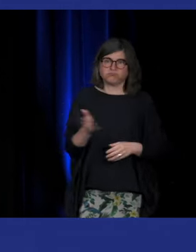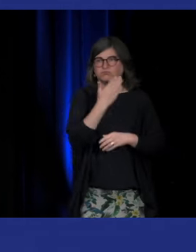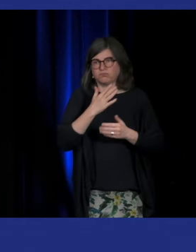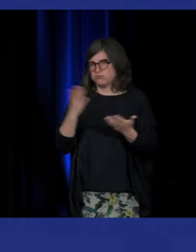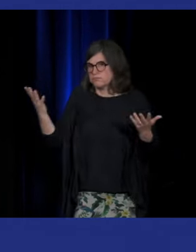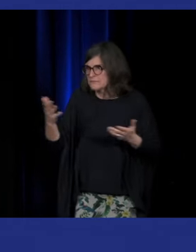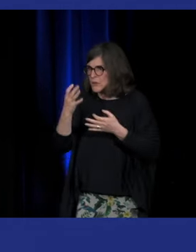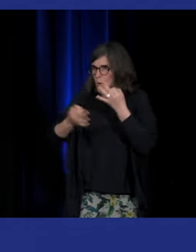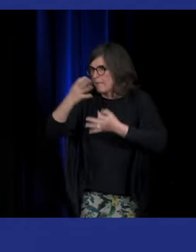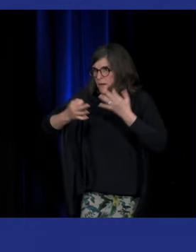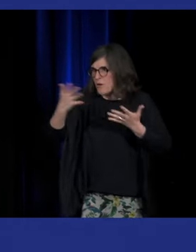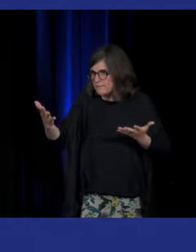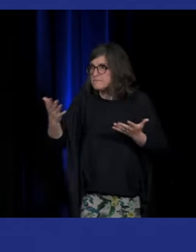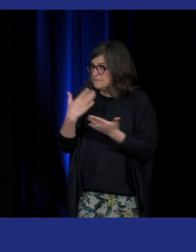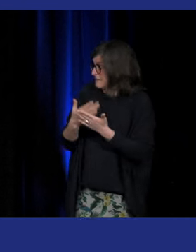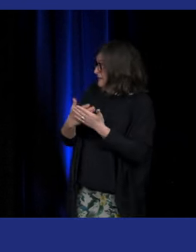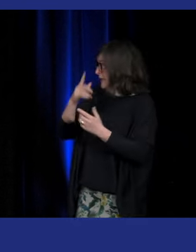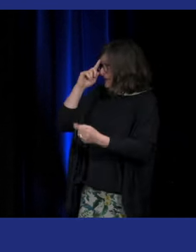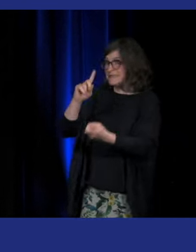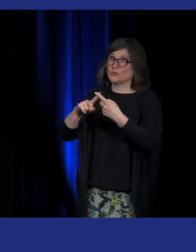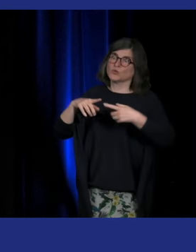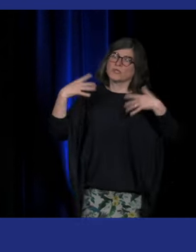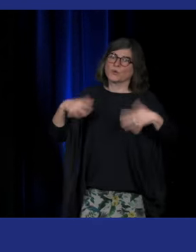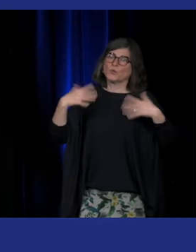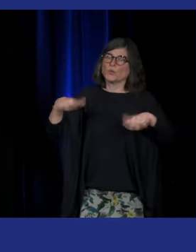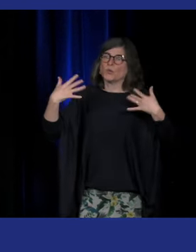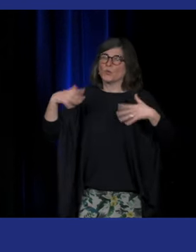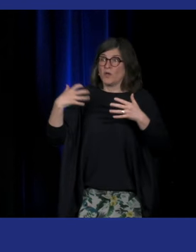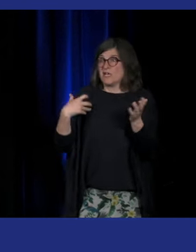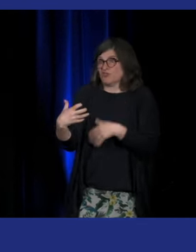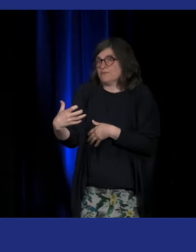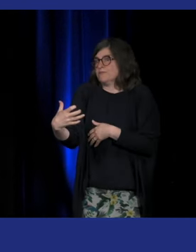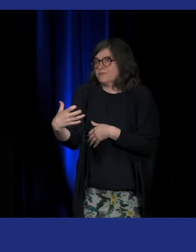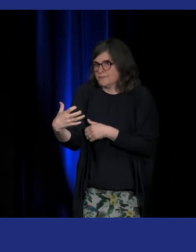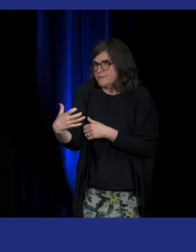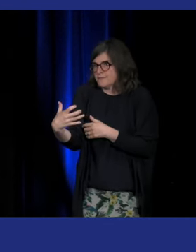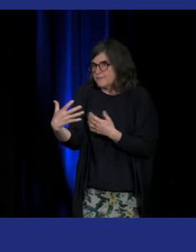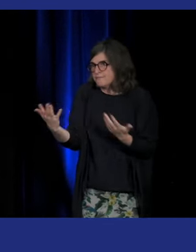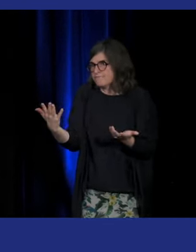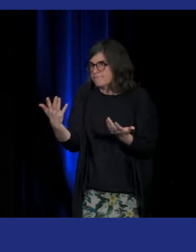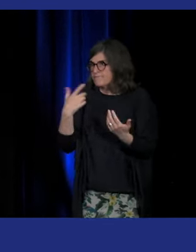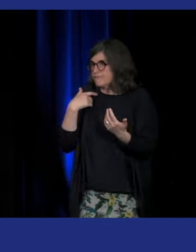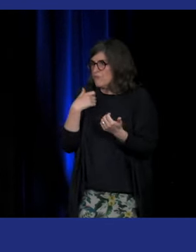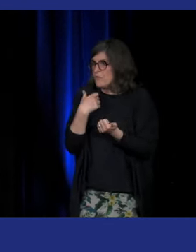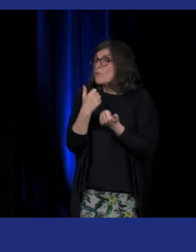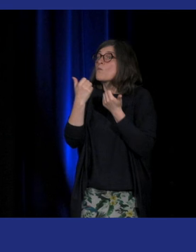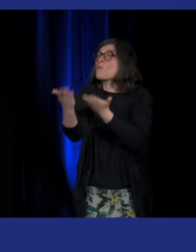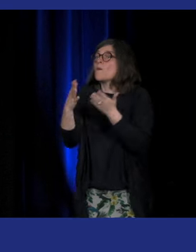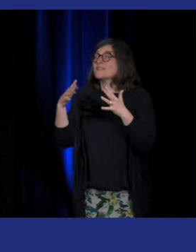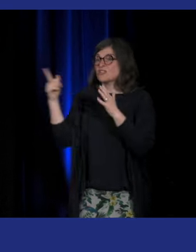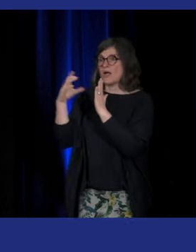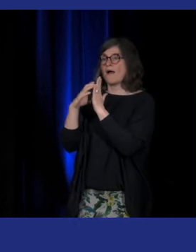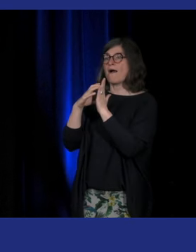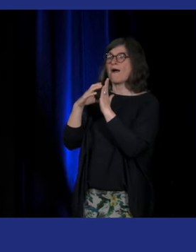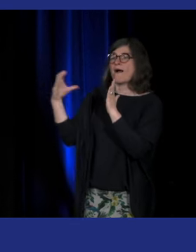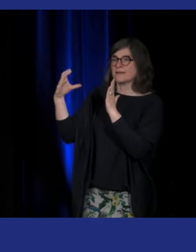on n'a pas le temps et c'est un sujet énorme et qui on vous invite à lire déjà l'article